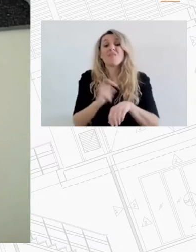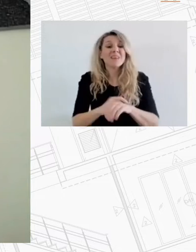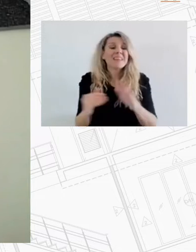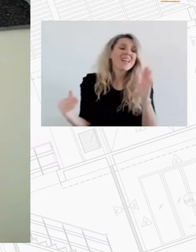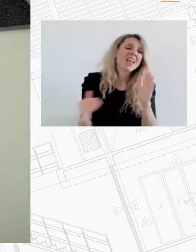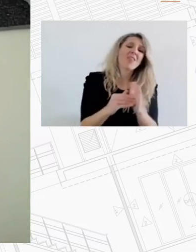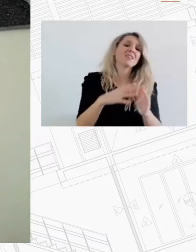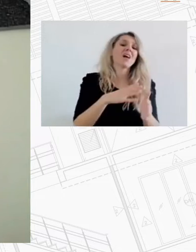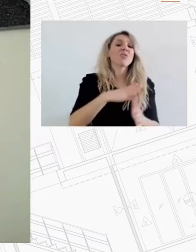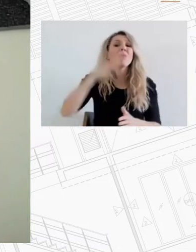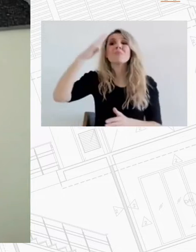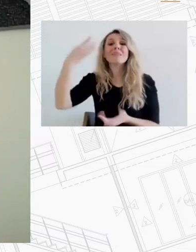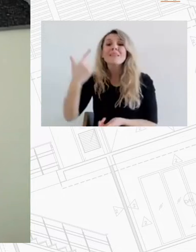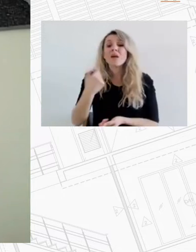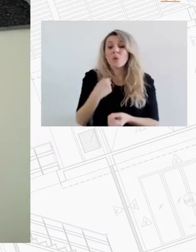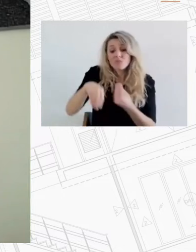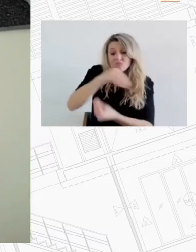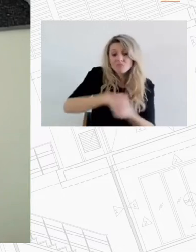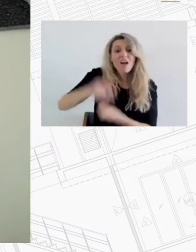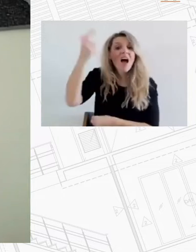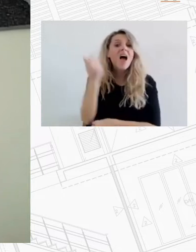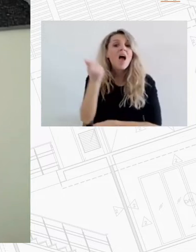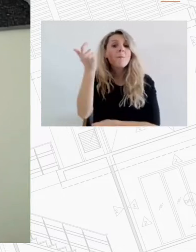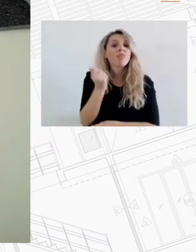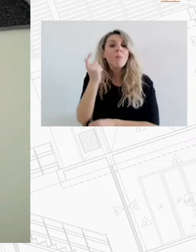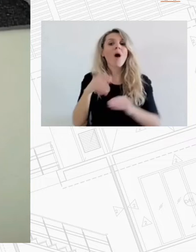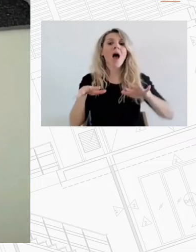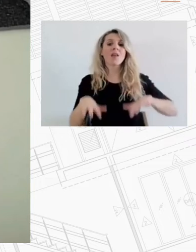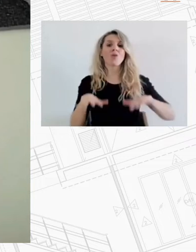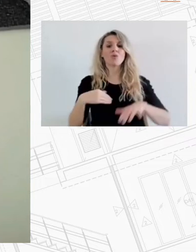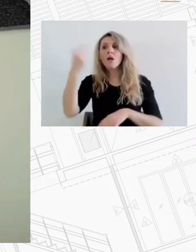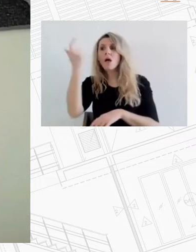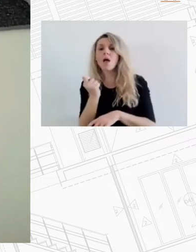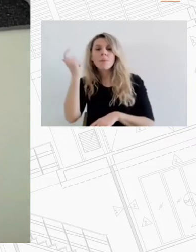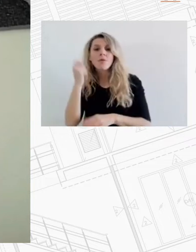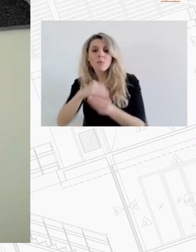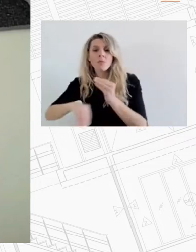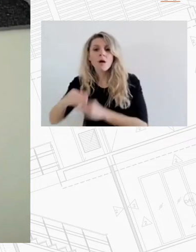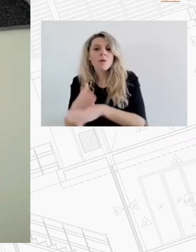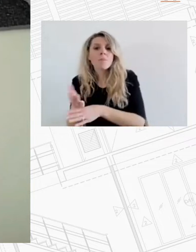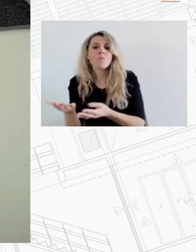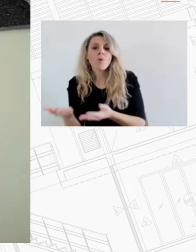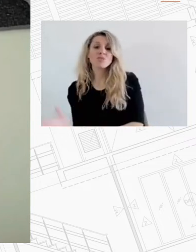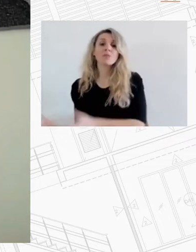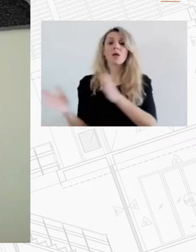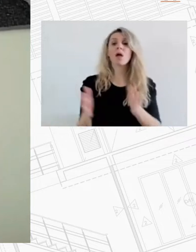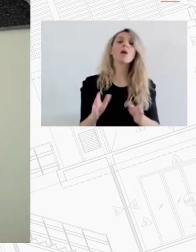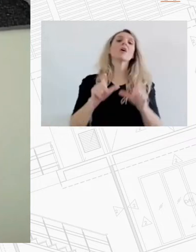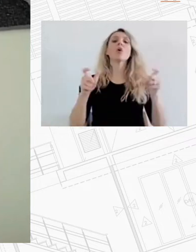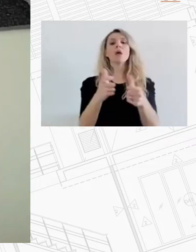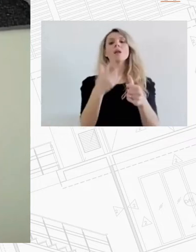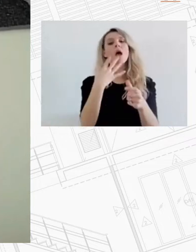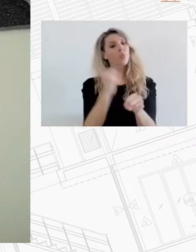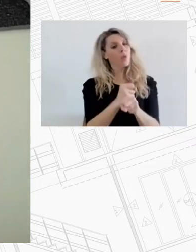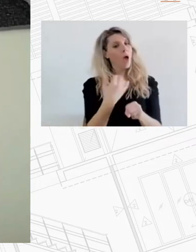επιδόματα για την επιβίωσή τους όπως είναι οι άνεργοι αλλά ακόμα και για οικογένειες με μεσαία εισοδήματα και με σταθερή εργασία